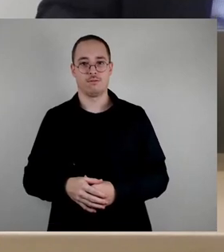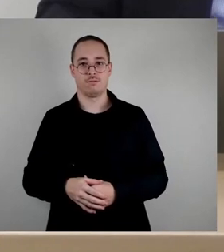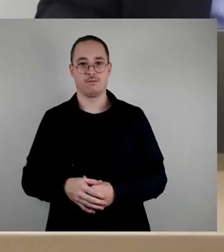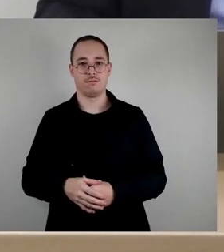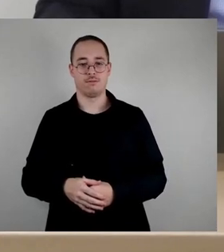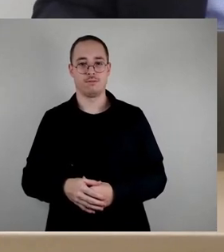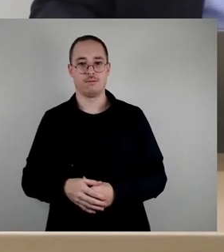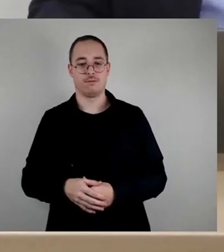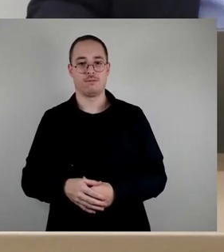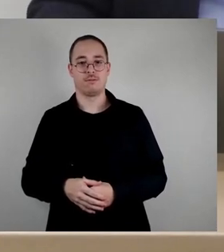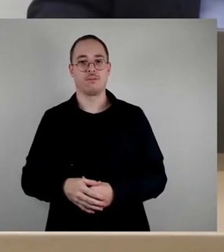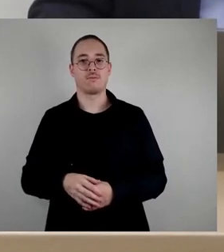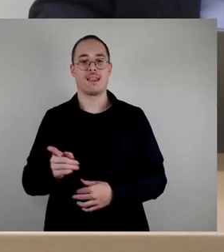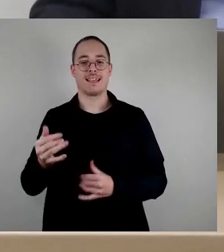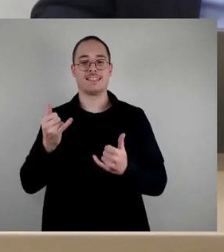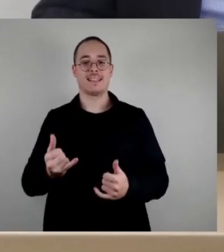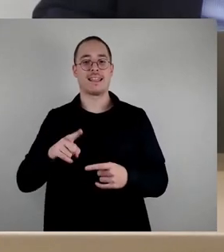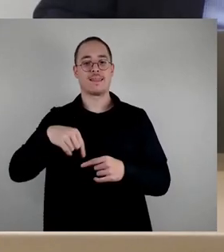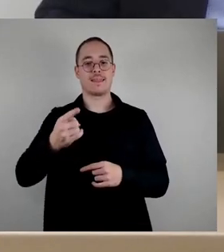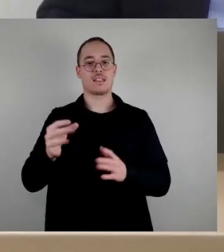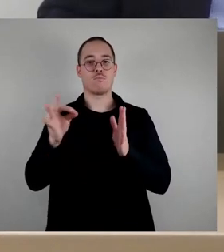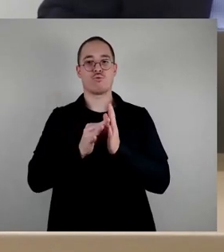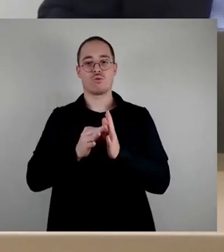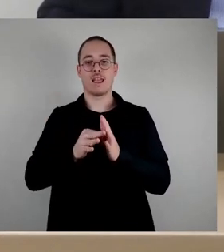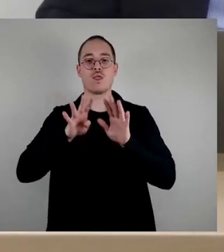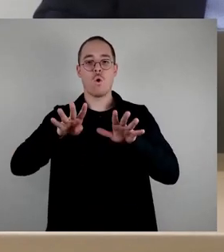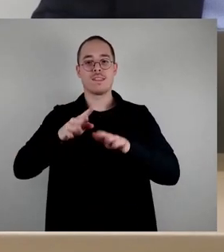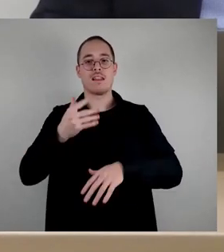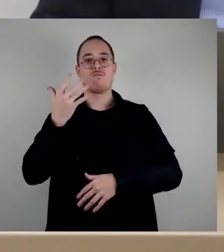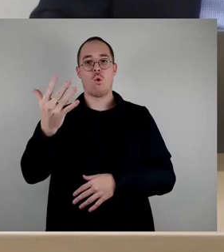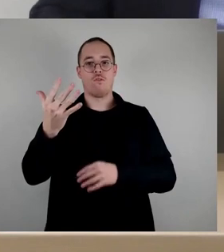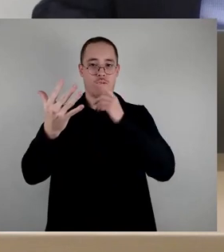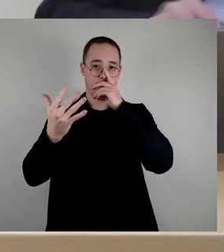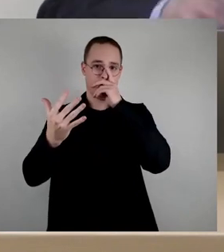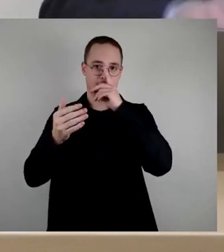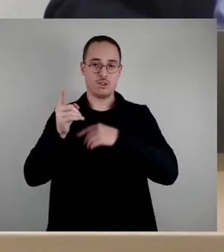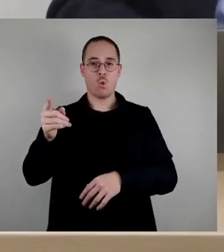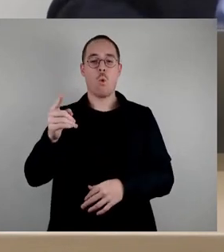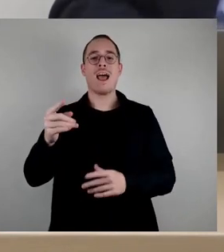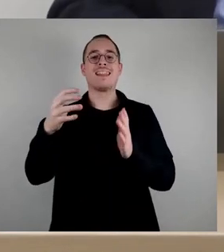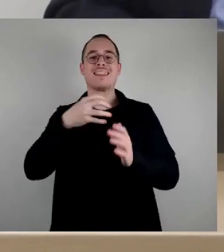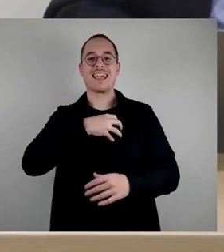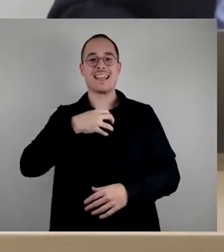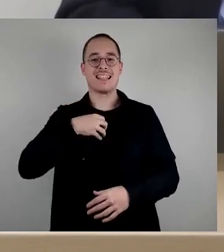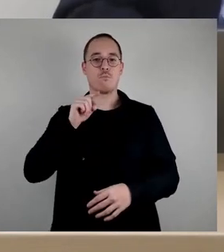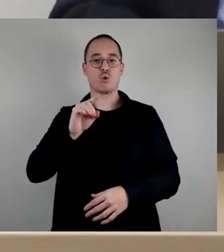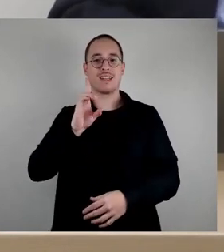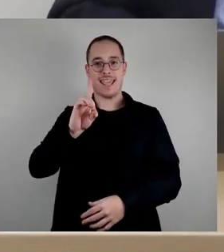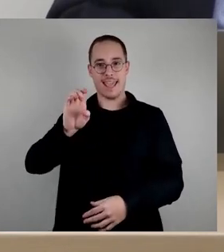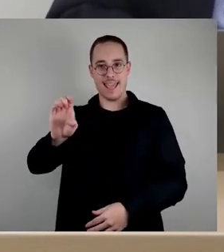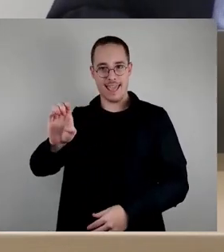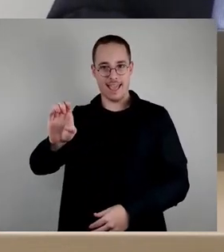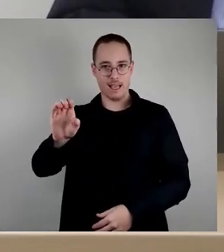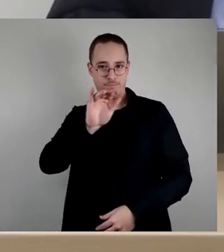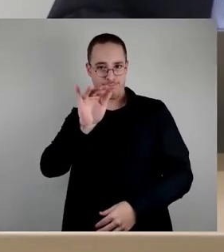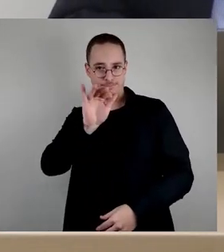vom Marktungspotenzialer Dresdende E-Domain und hier ist ebenso einreicher die